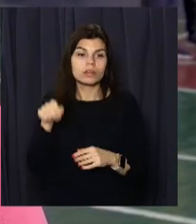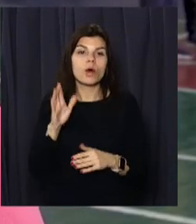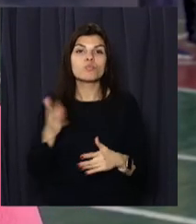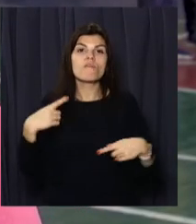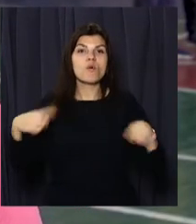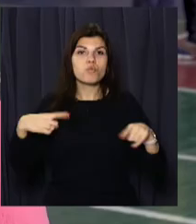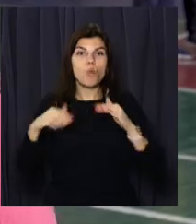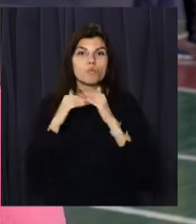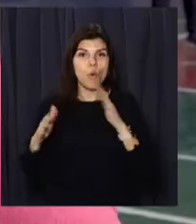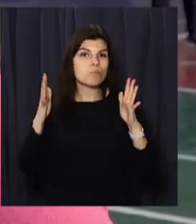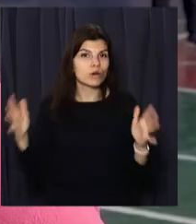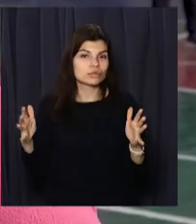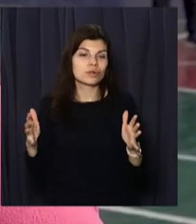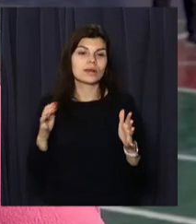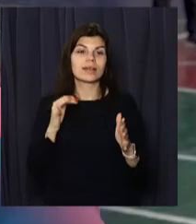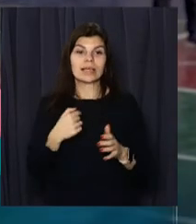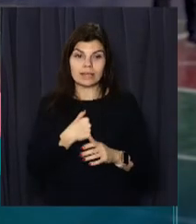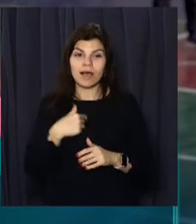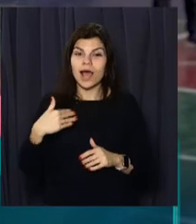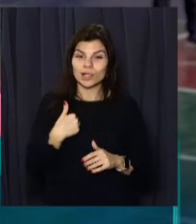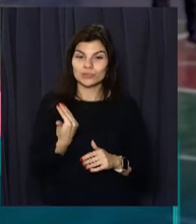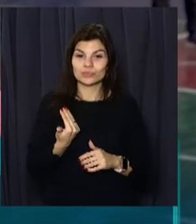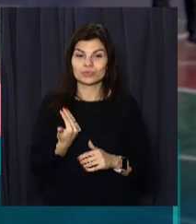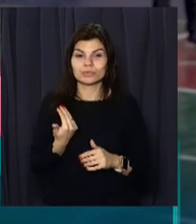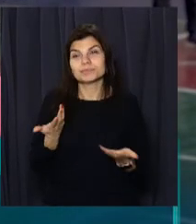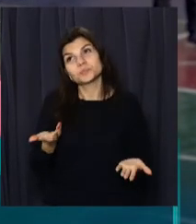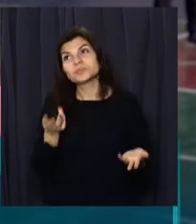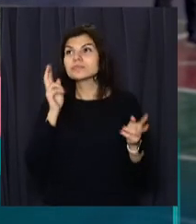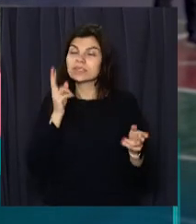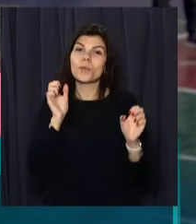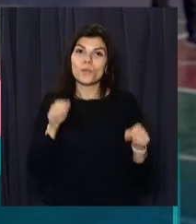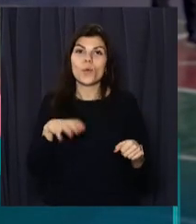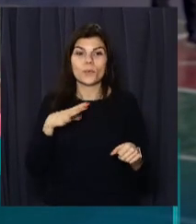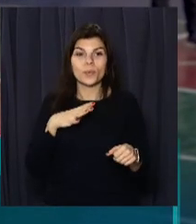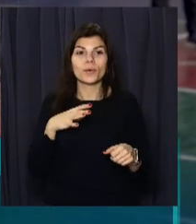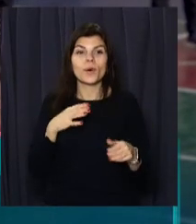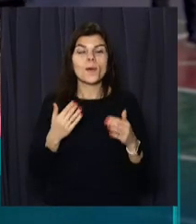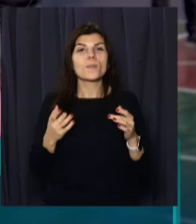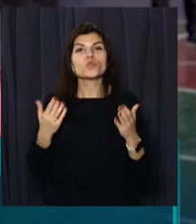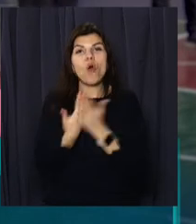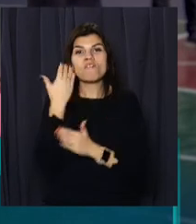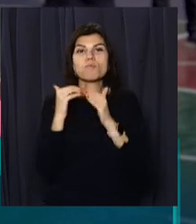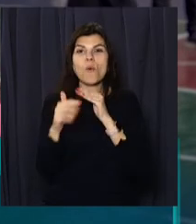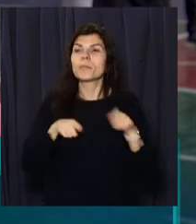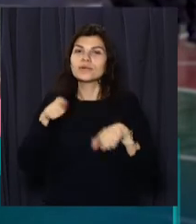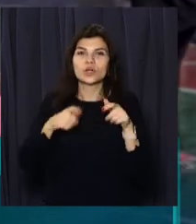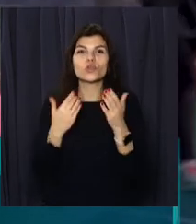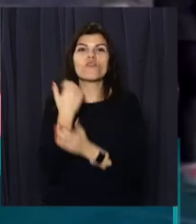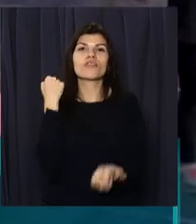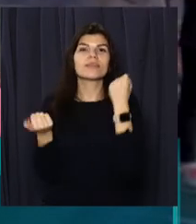футбольне поле велике. Я хочу, не знаю, спочатку побігати по новому полю, потім побачити нові